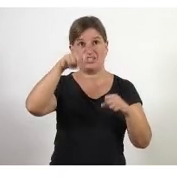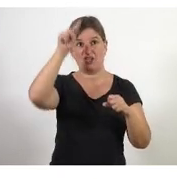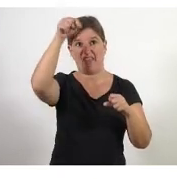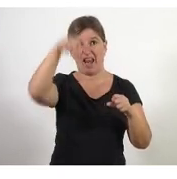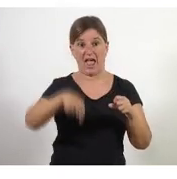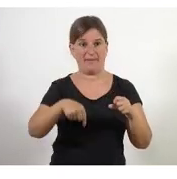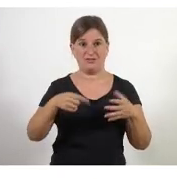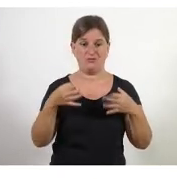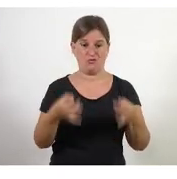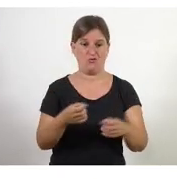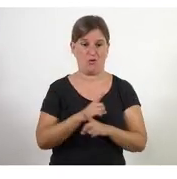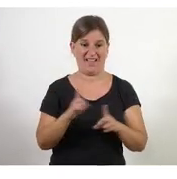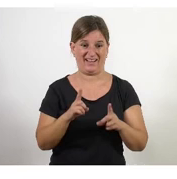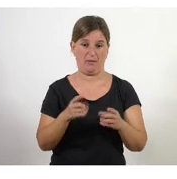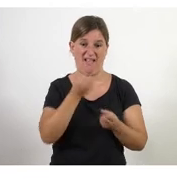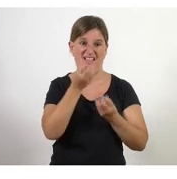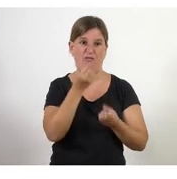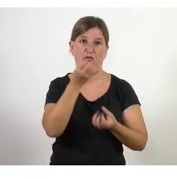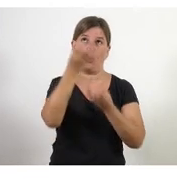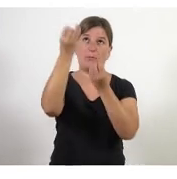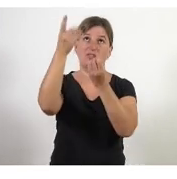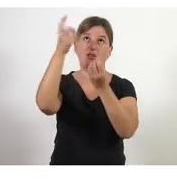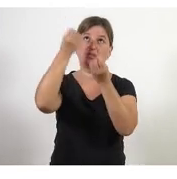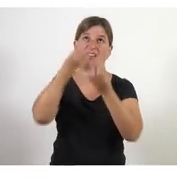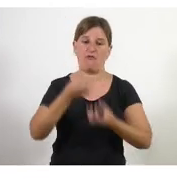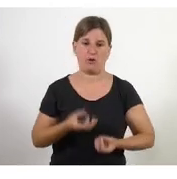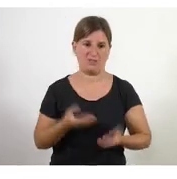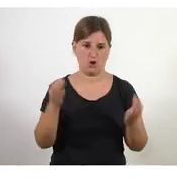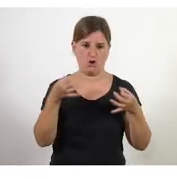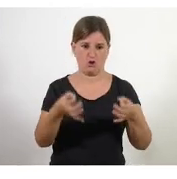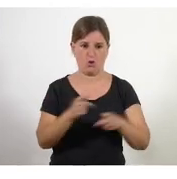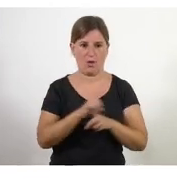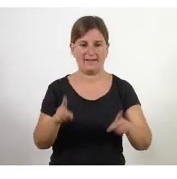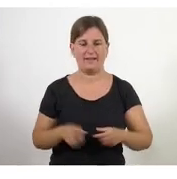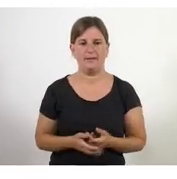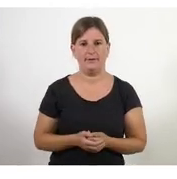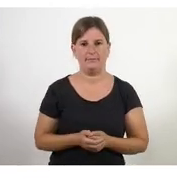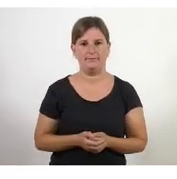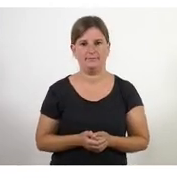no arriba aquesta comunicació que tu deies per afegir